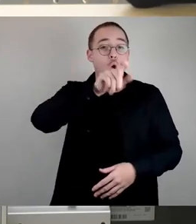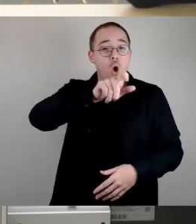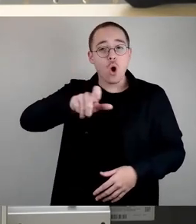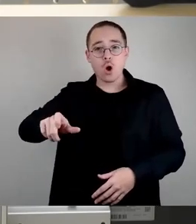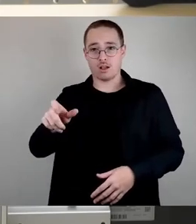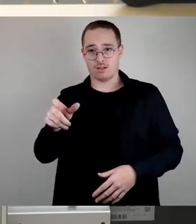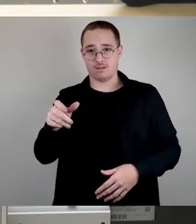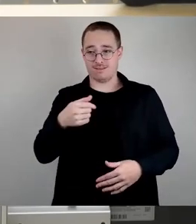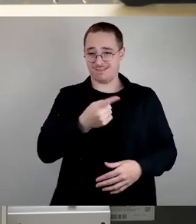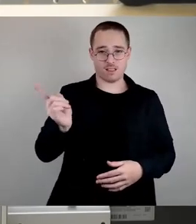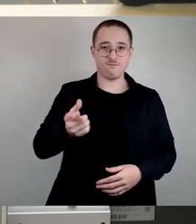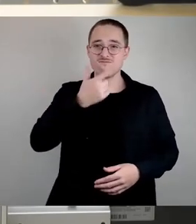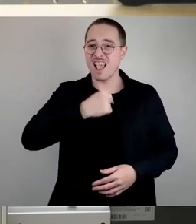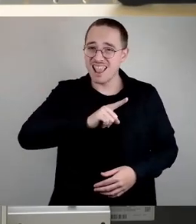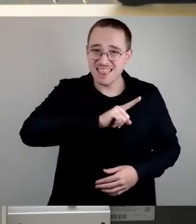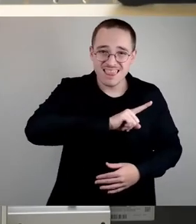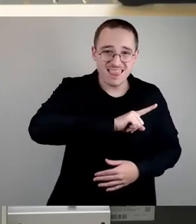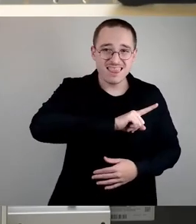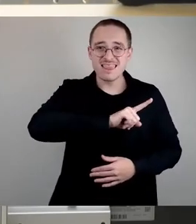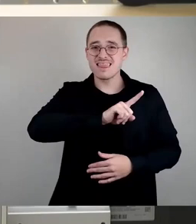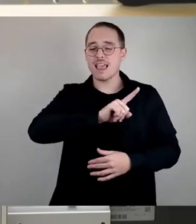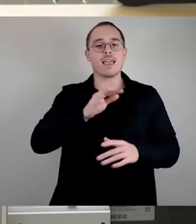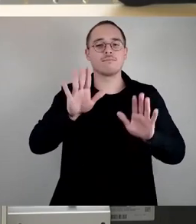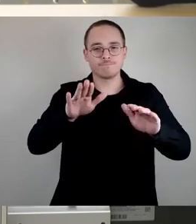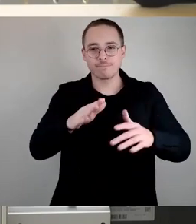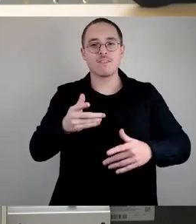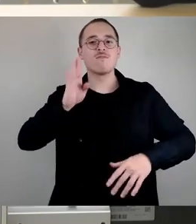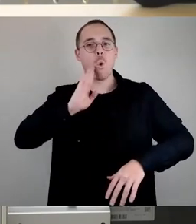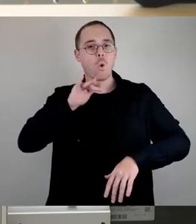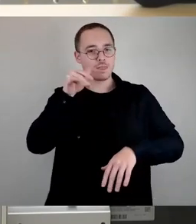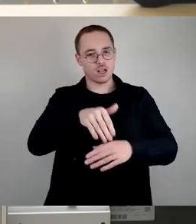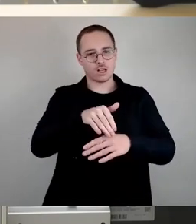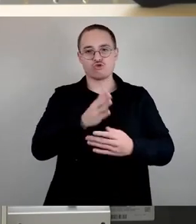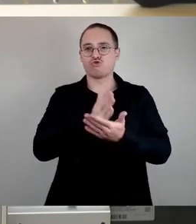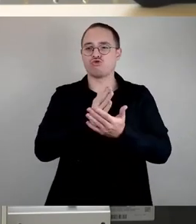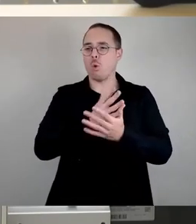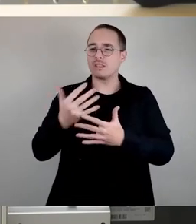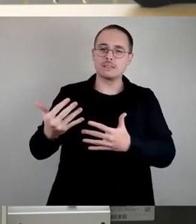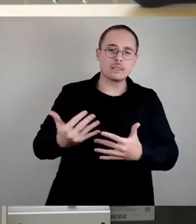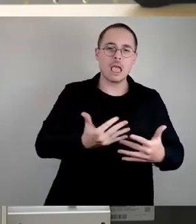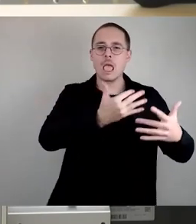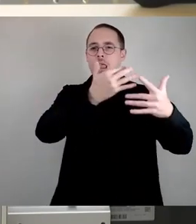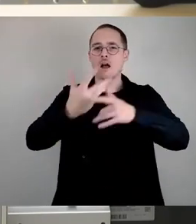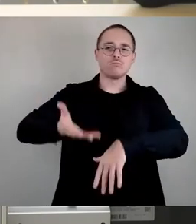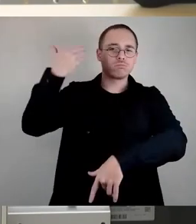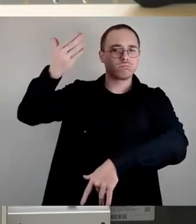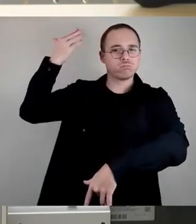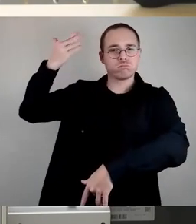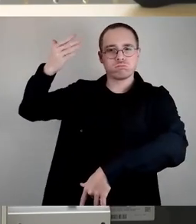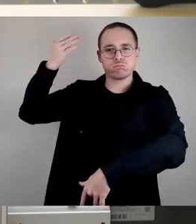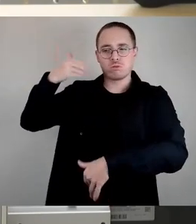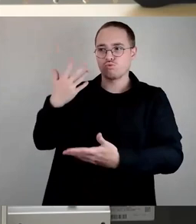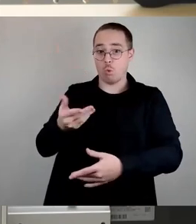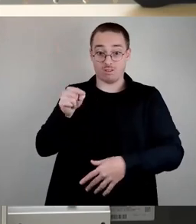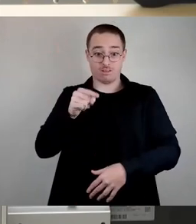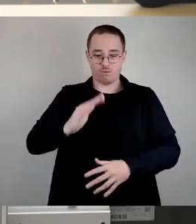teilweise seit Jahrzehnten. Sie sind somit alt geworden in diesem Wohngebiet. Und ich glaube, die haben ein Anrecht auf entsprechende